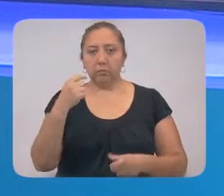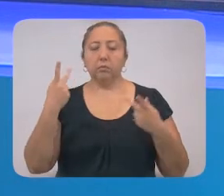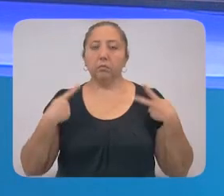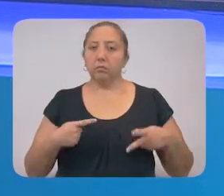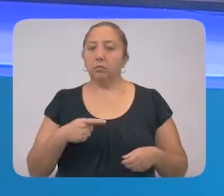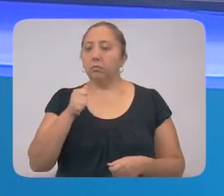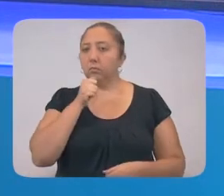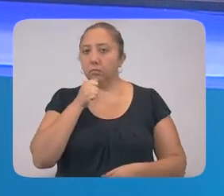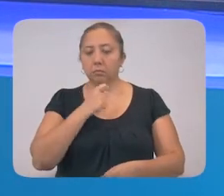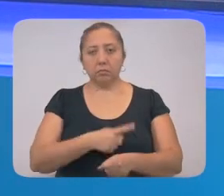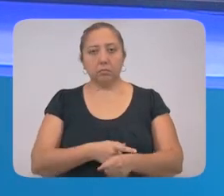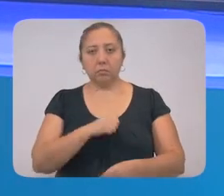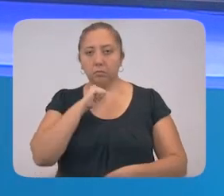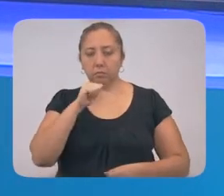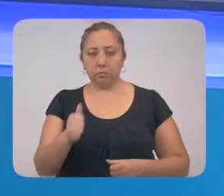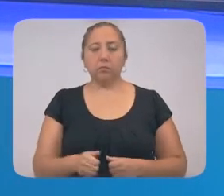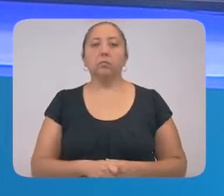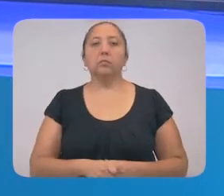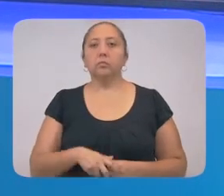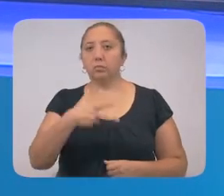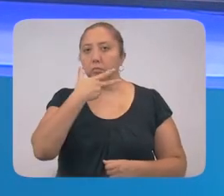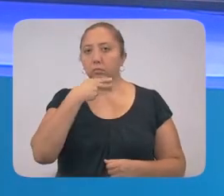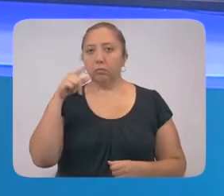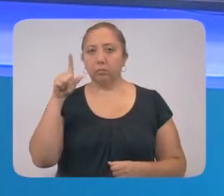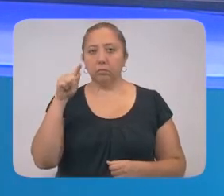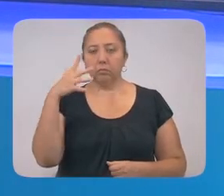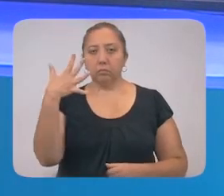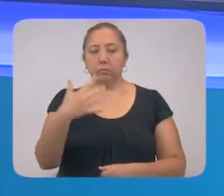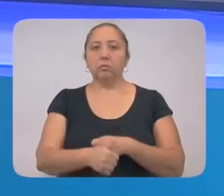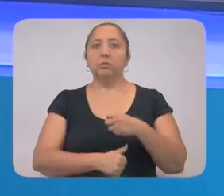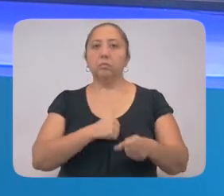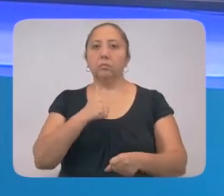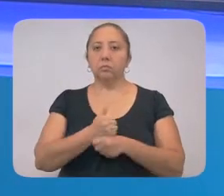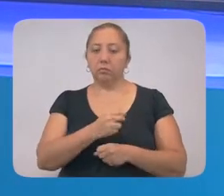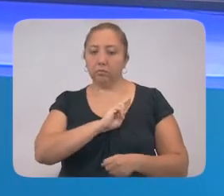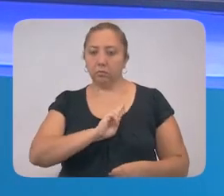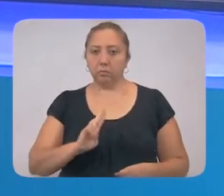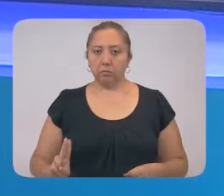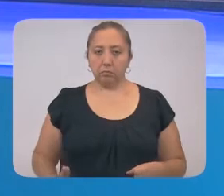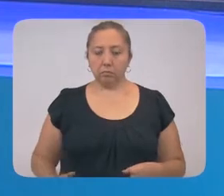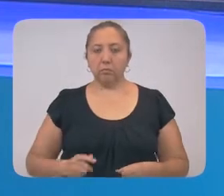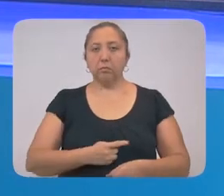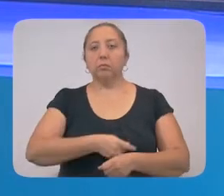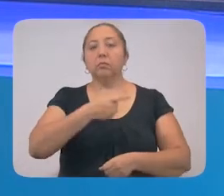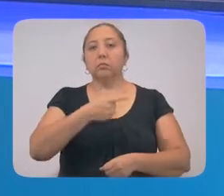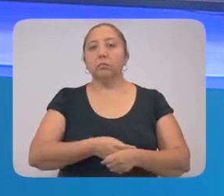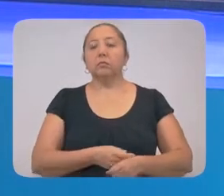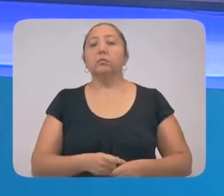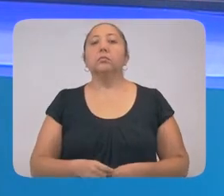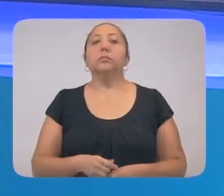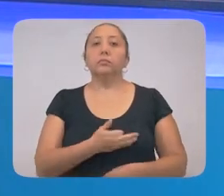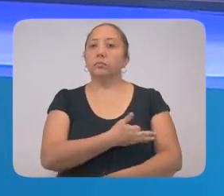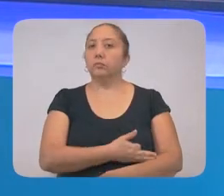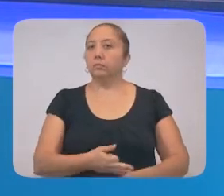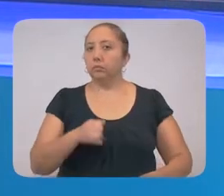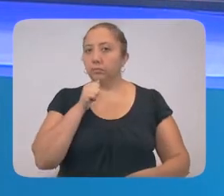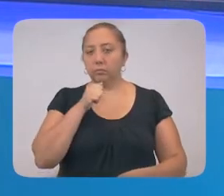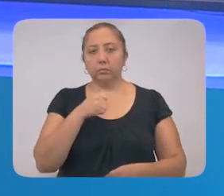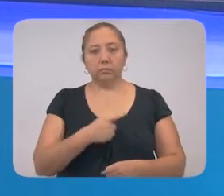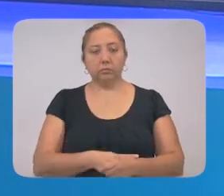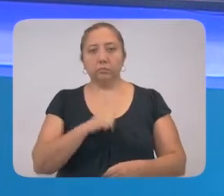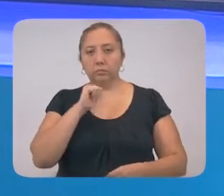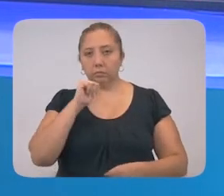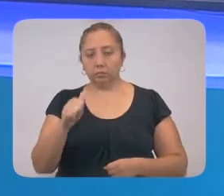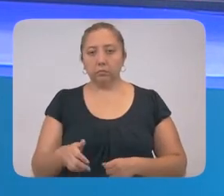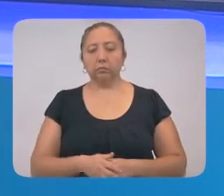huntul ship, 80 javo, ti, te, kom ukahal, ancahan, di, talamelti, presion, yetel beishan, pak, ti, lek ukahal,